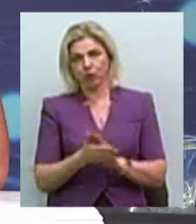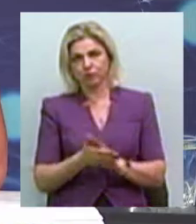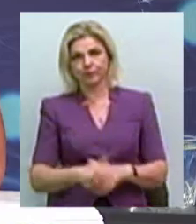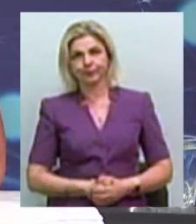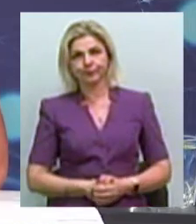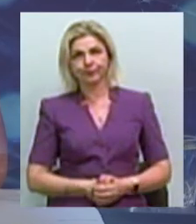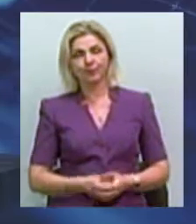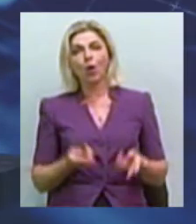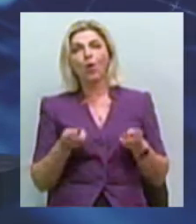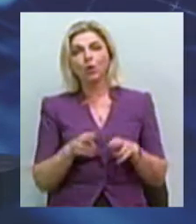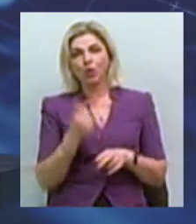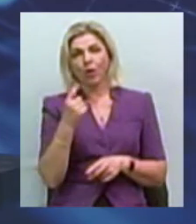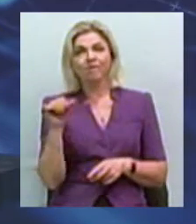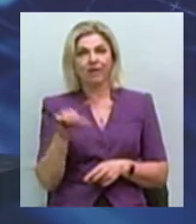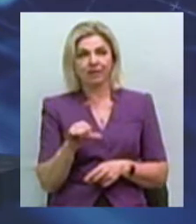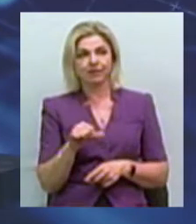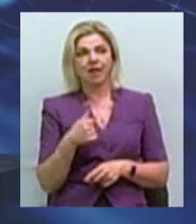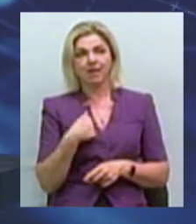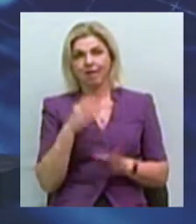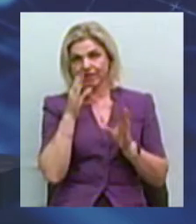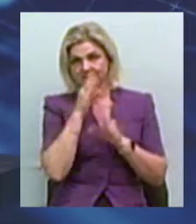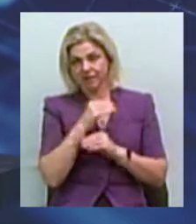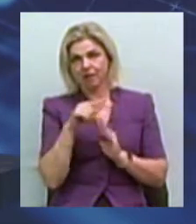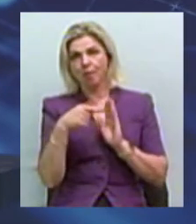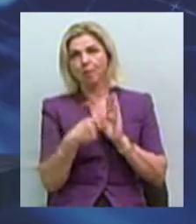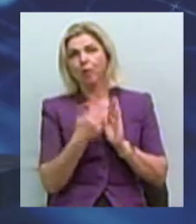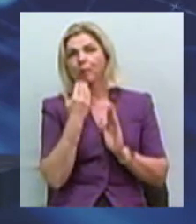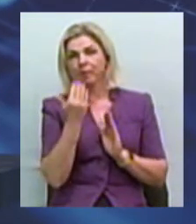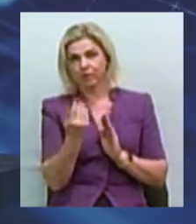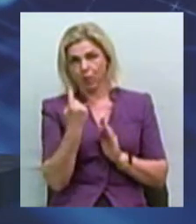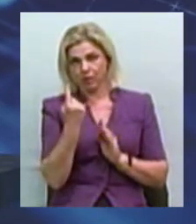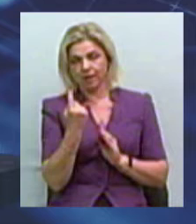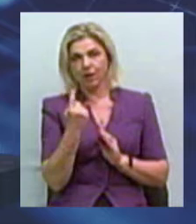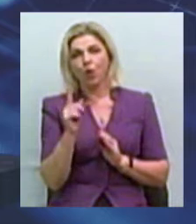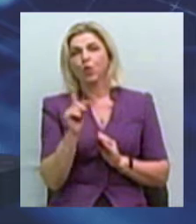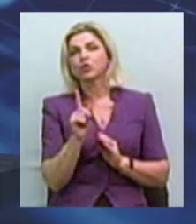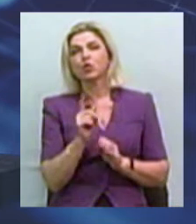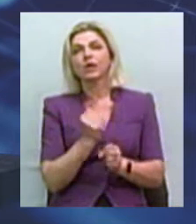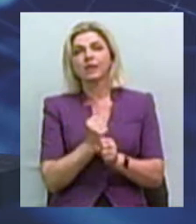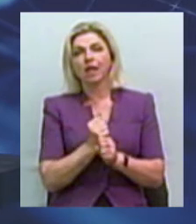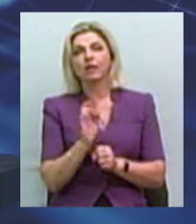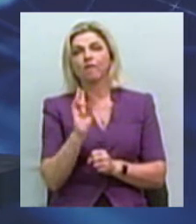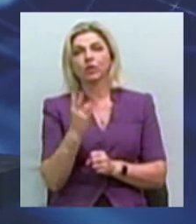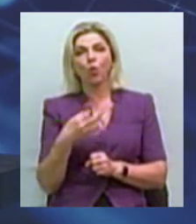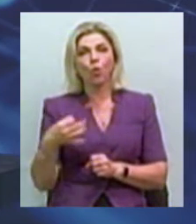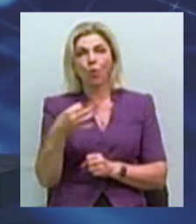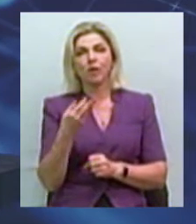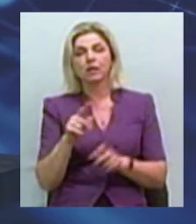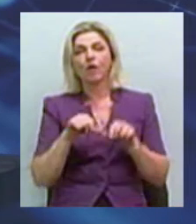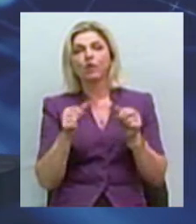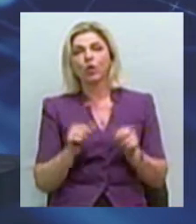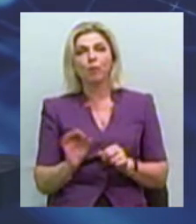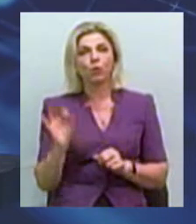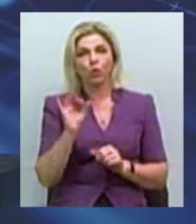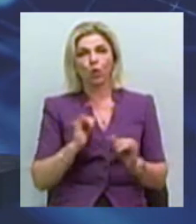Оксана, у нас залишається хвилина, але я встигну поставити вам ще одне питання. Що проводиться в області для формування нульової